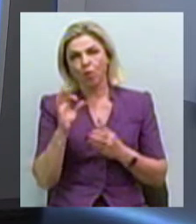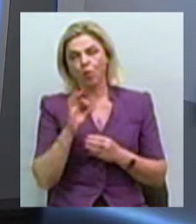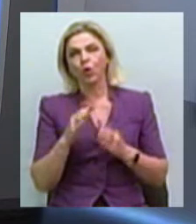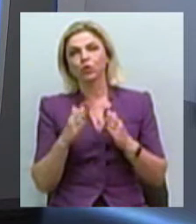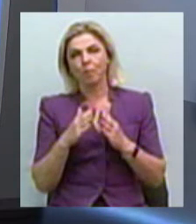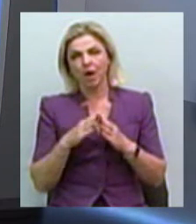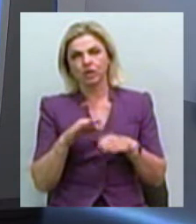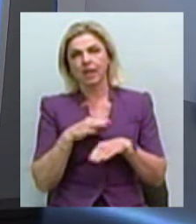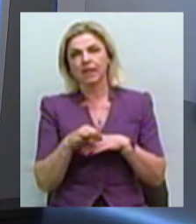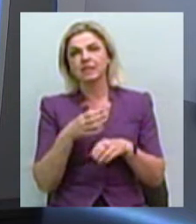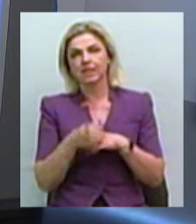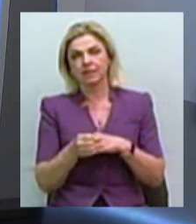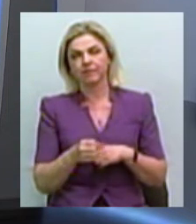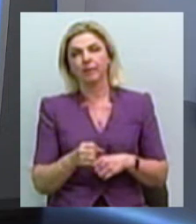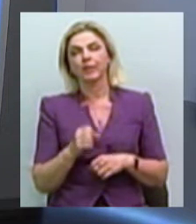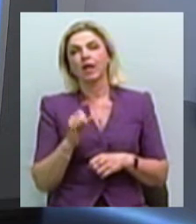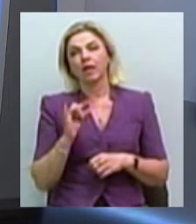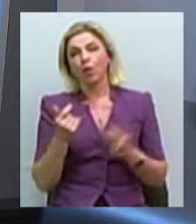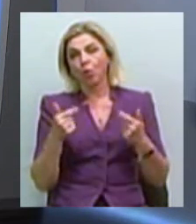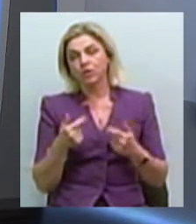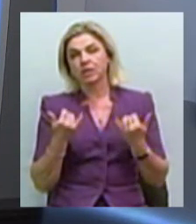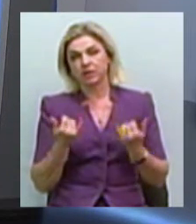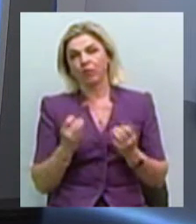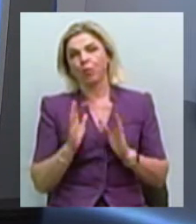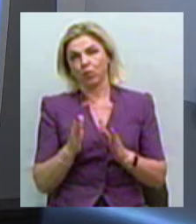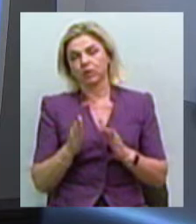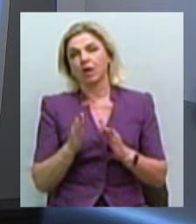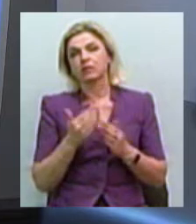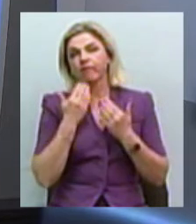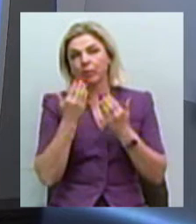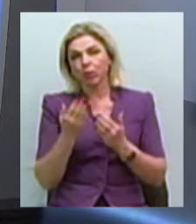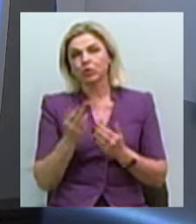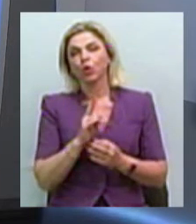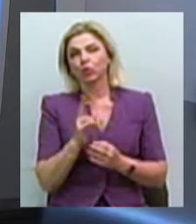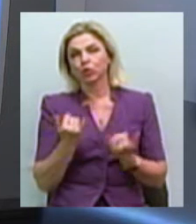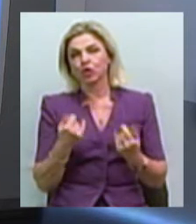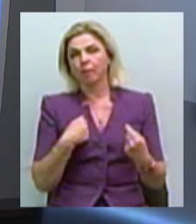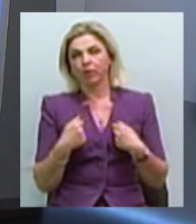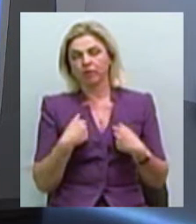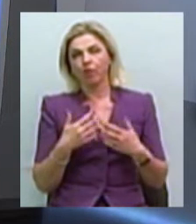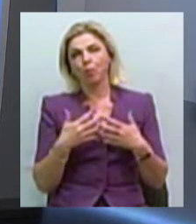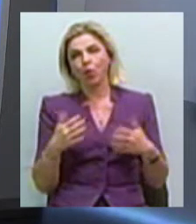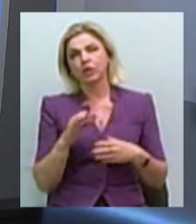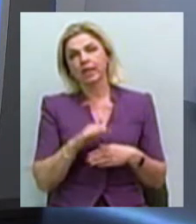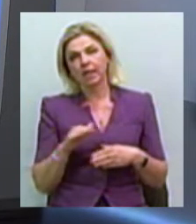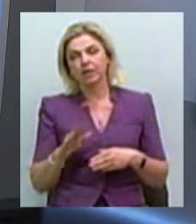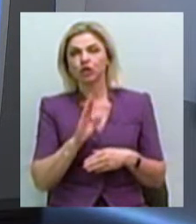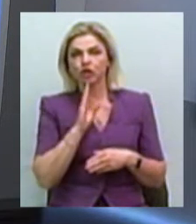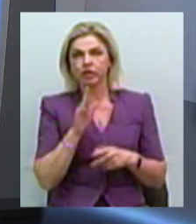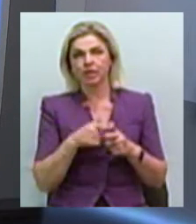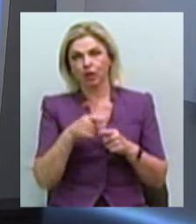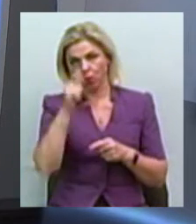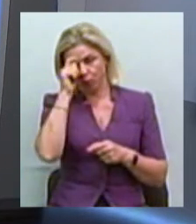Оксана, будь ласка, хто більше потерпає від домашнього насильства – діти, жінки чи чоловіки? Знаєте,